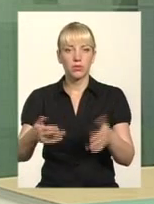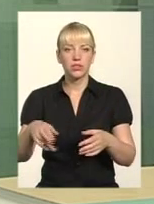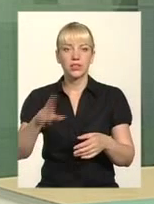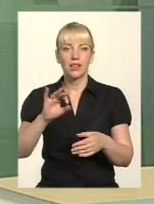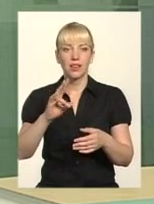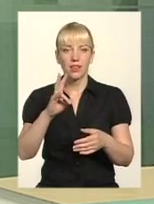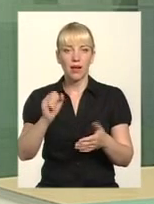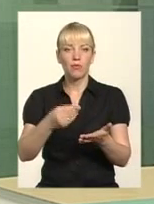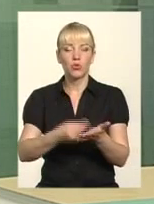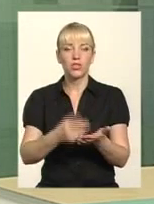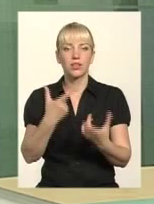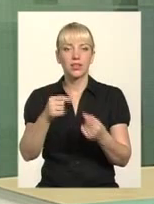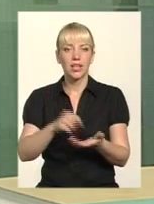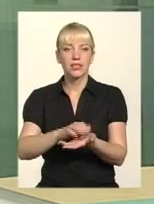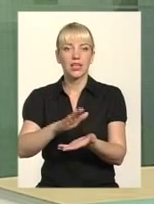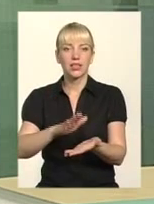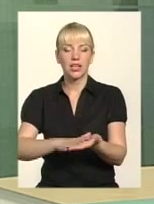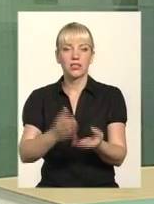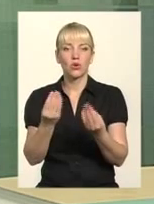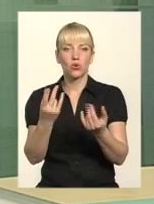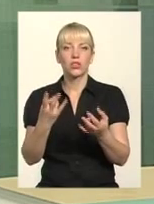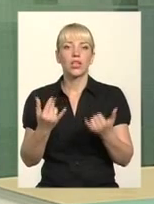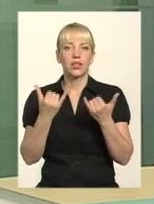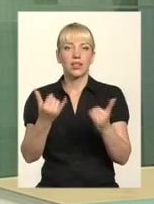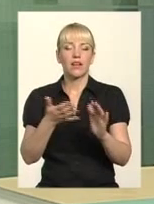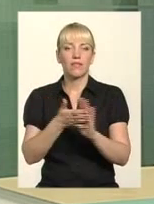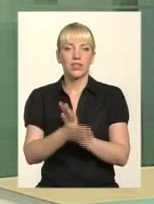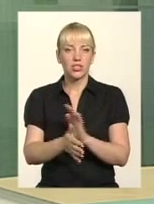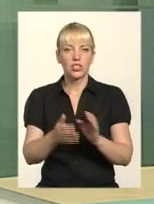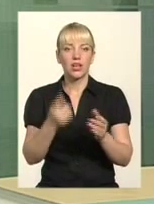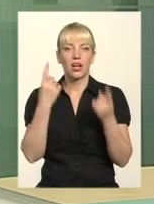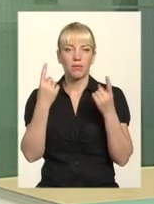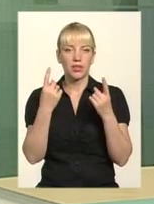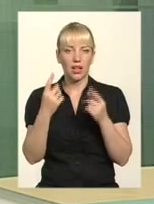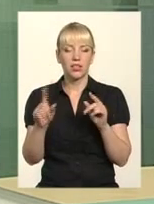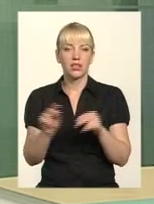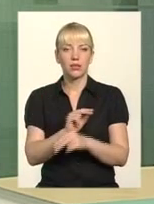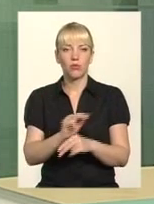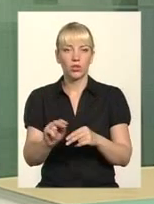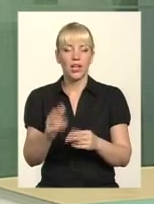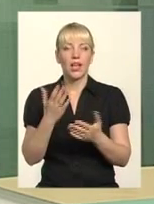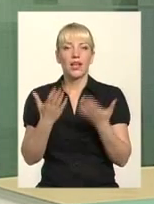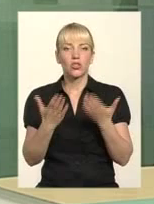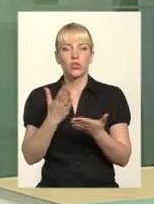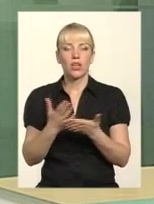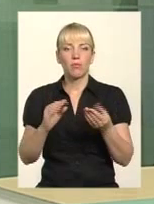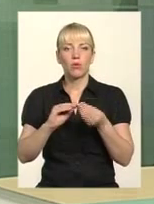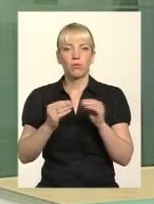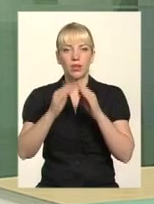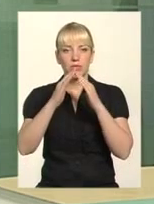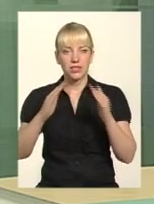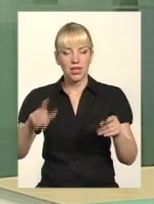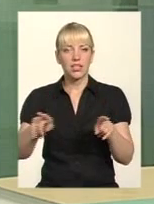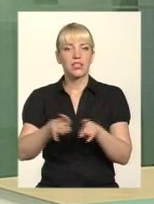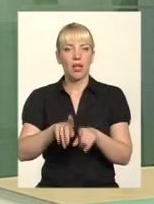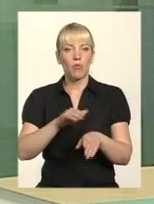і закладаються кошти для проведення капітального ремонту. Тобто, якщо потребує, є проблеми з дахом, так само виконується. У нас